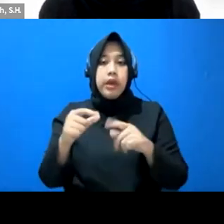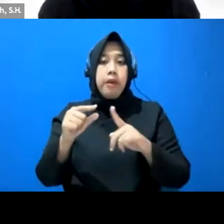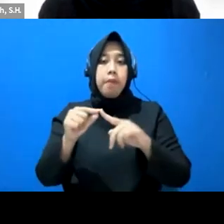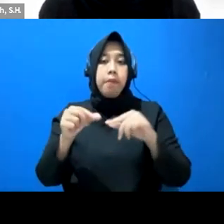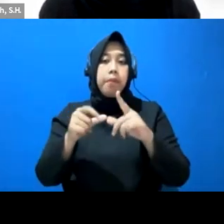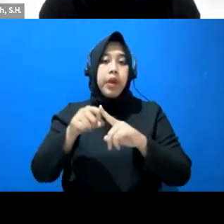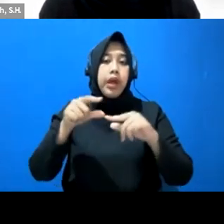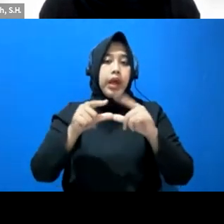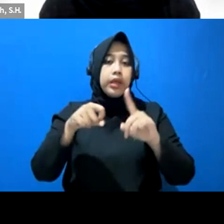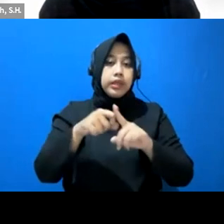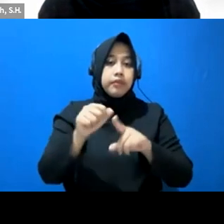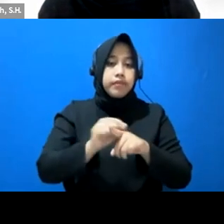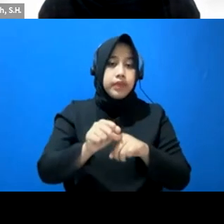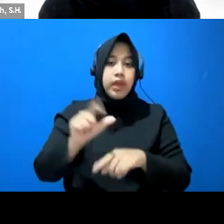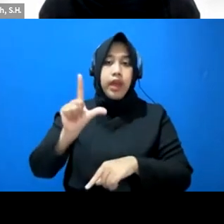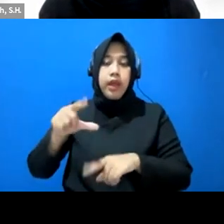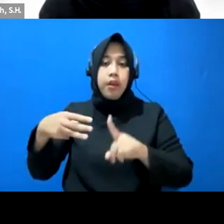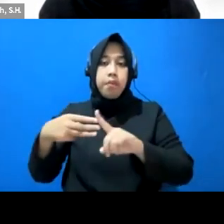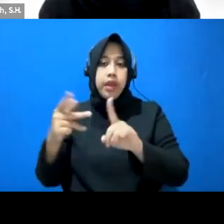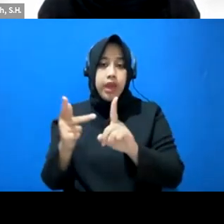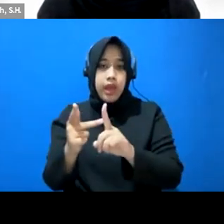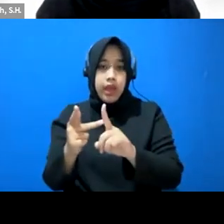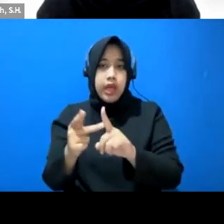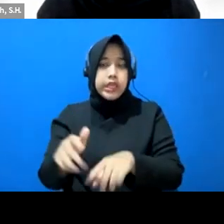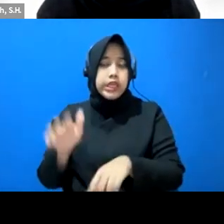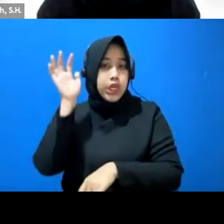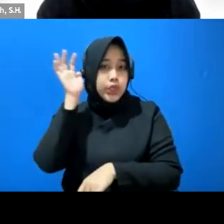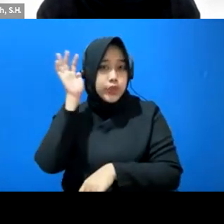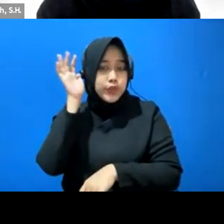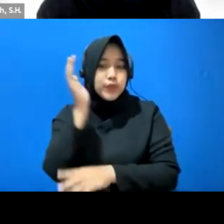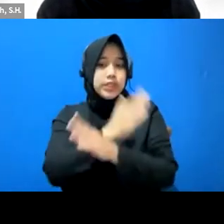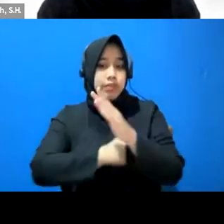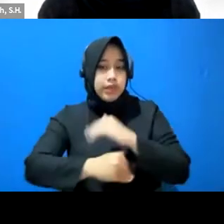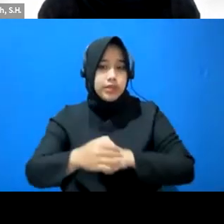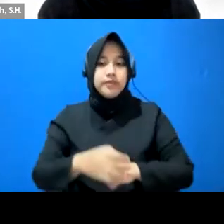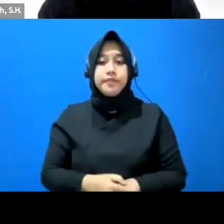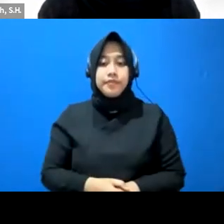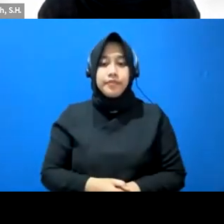LBH yang isu disabilitas nah itu satu